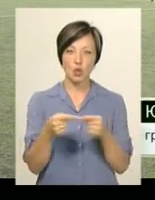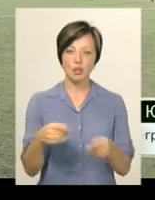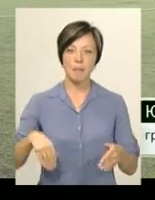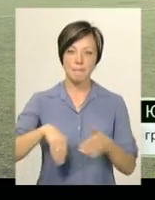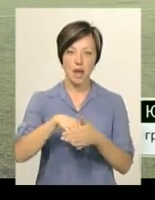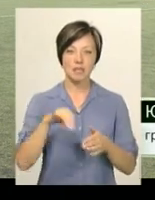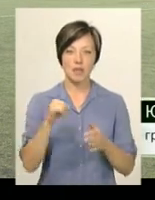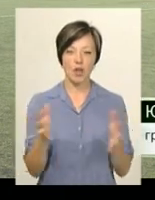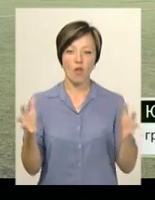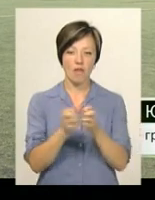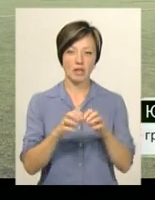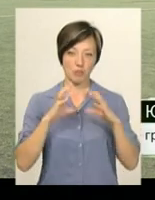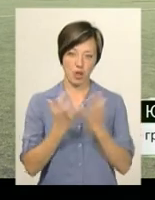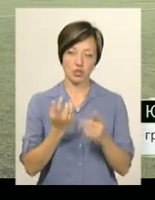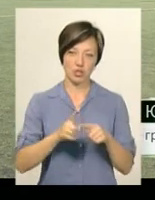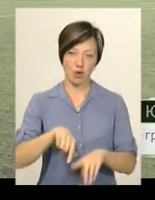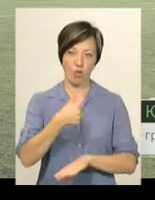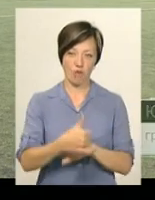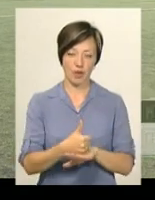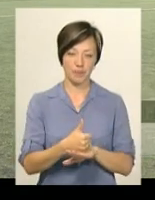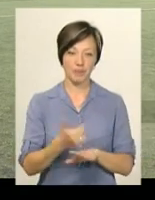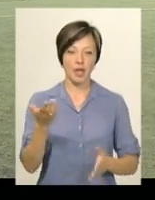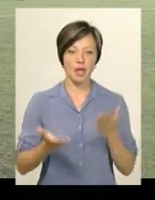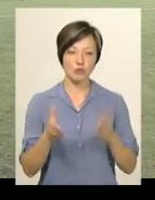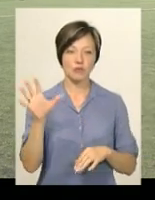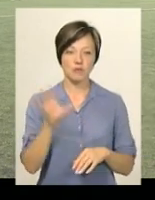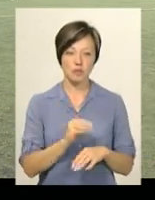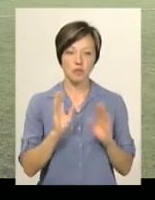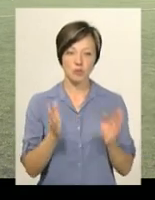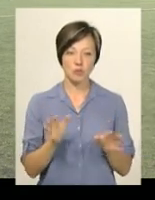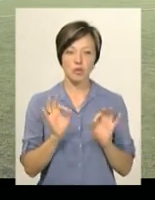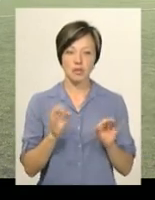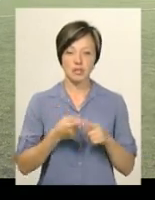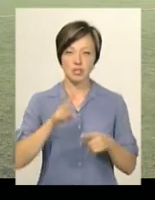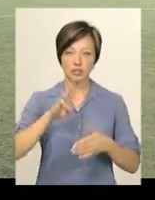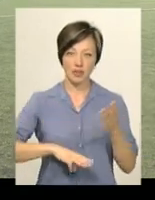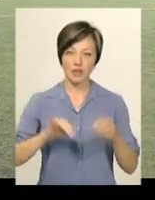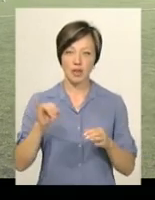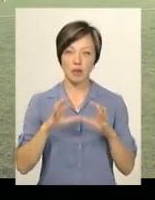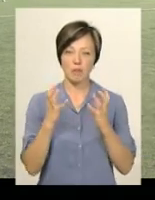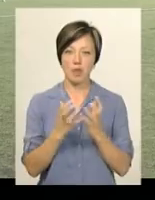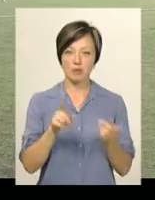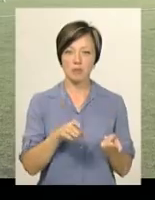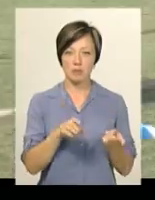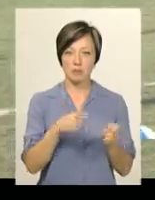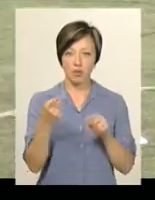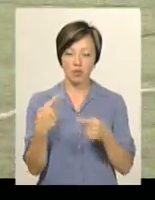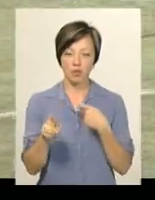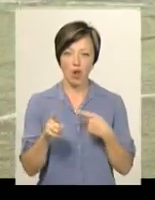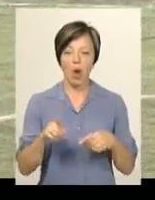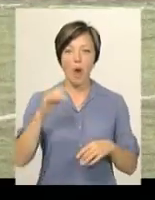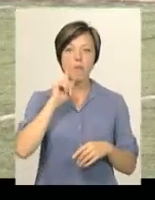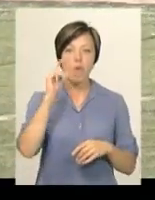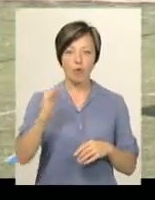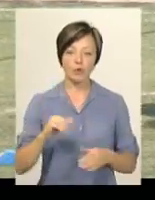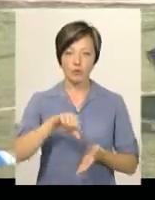ловити м'яч. Це саме головне. Якщо в тебе буде ігра вперед, то це штифний м'яч переходить іншій команді». Молодші